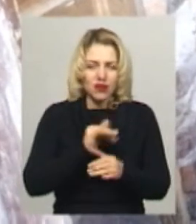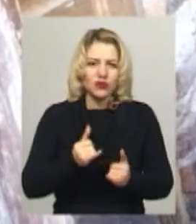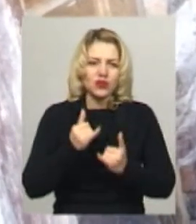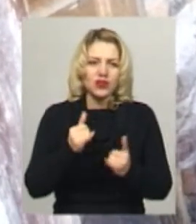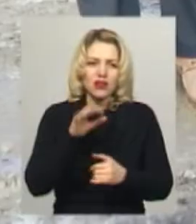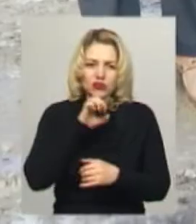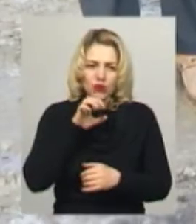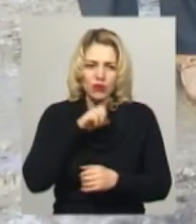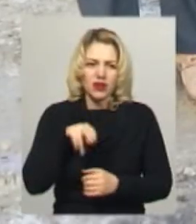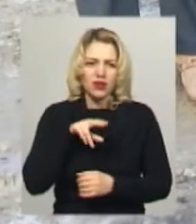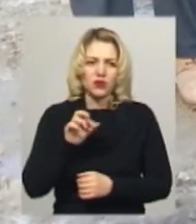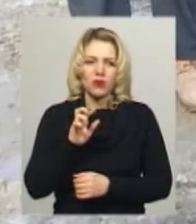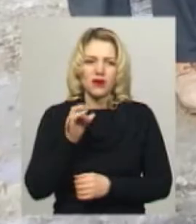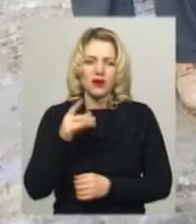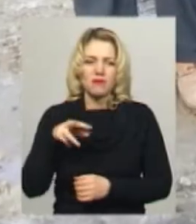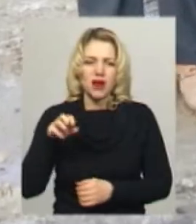забирає собак.